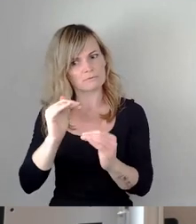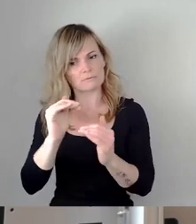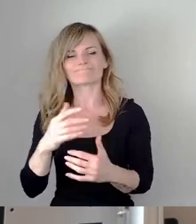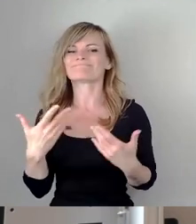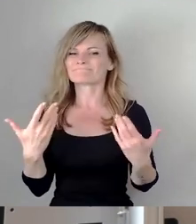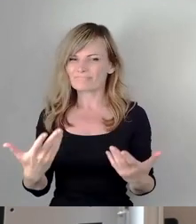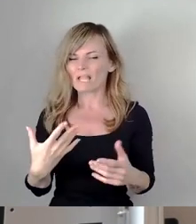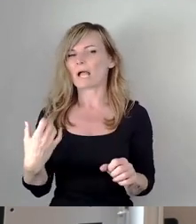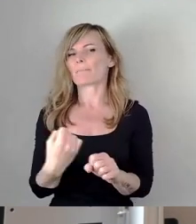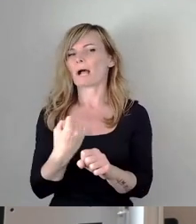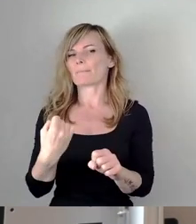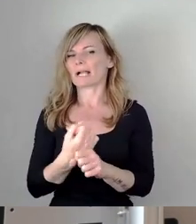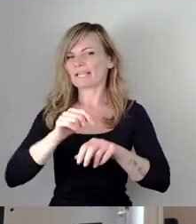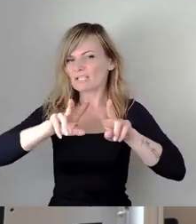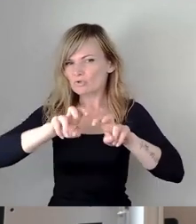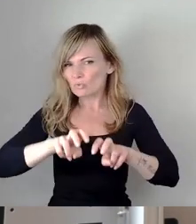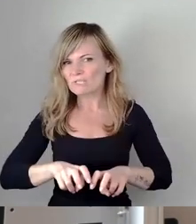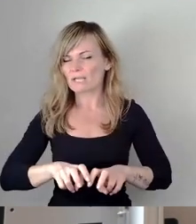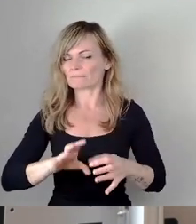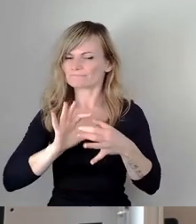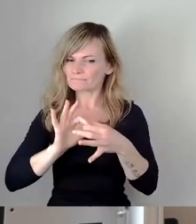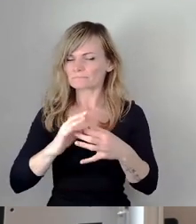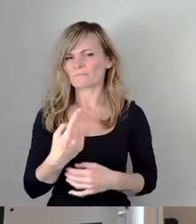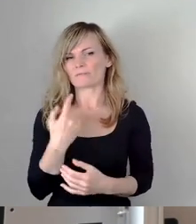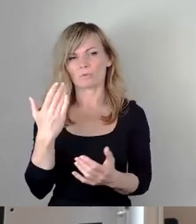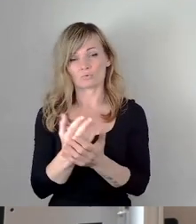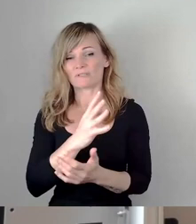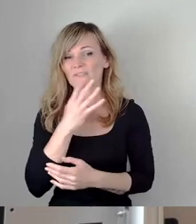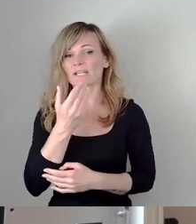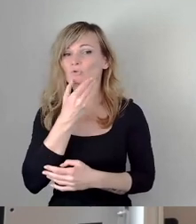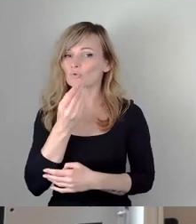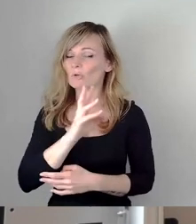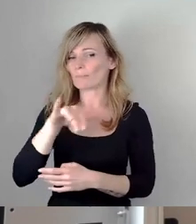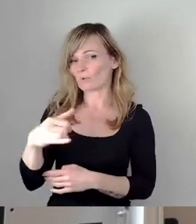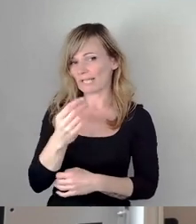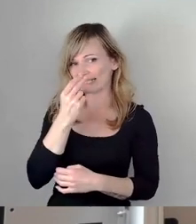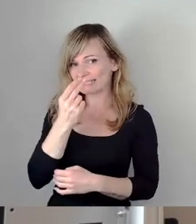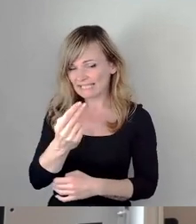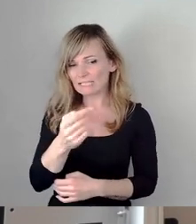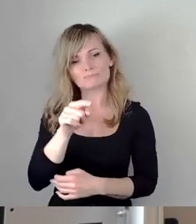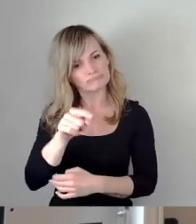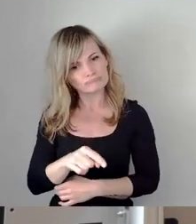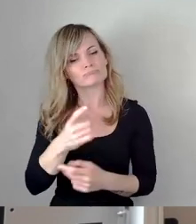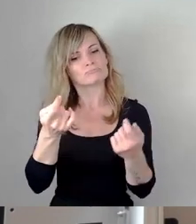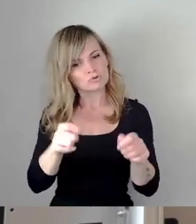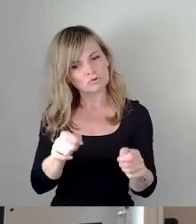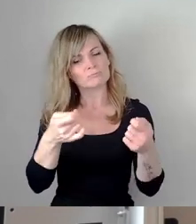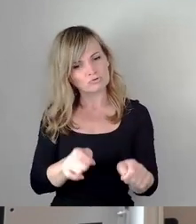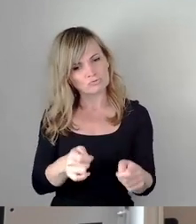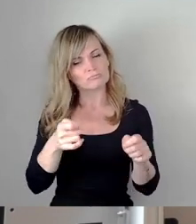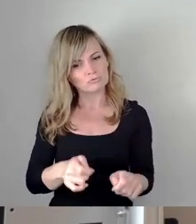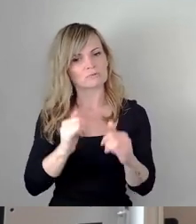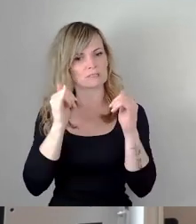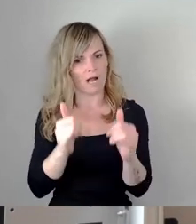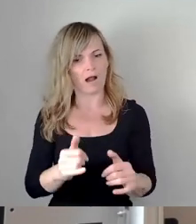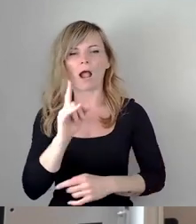viele schöne Projekte gesehen und quasi auch zunächst mal beschlossen. Aber wir wissen bisher immer noch